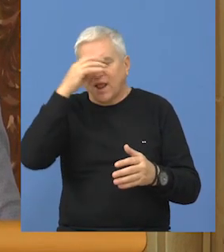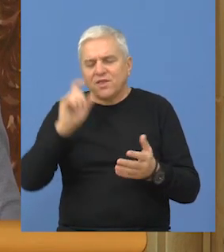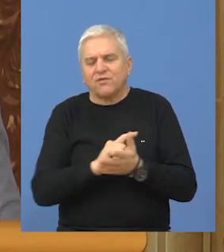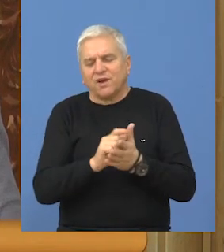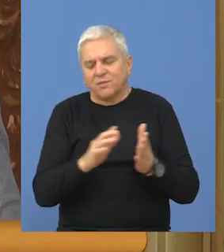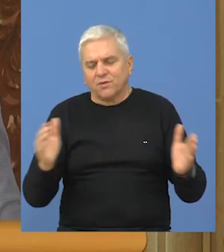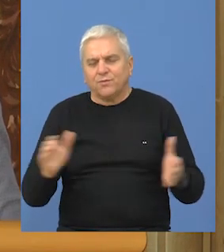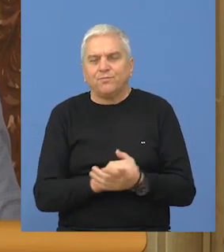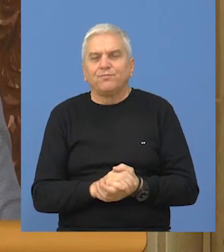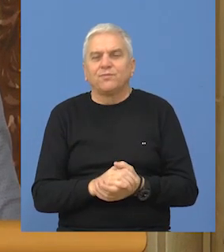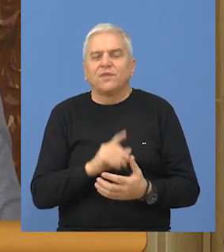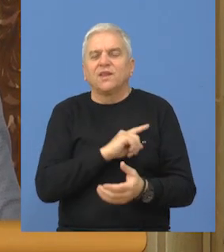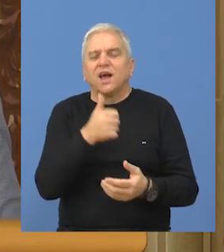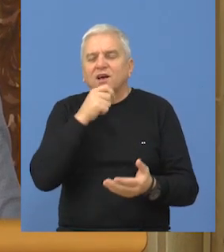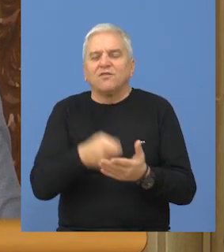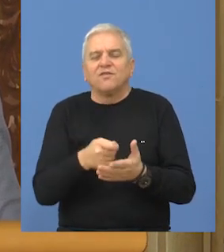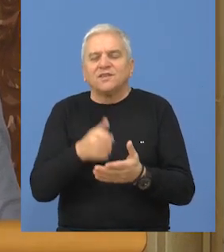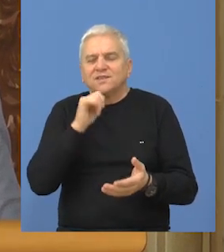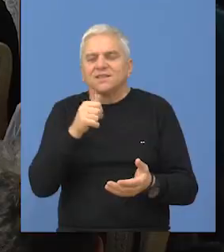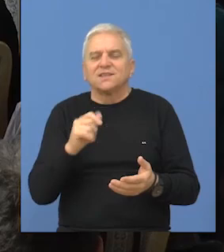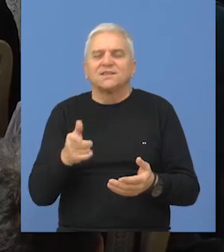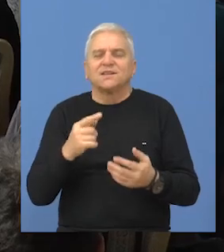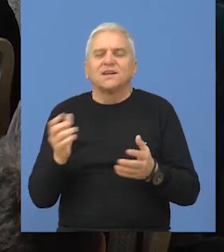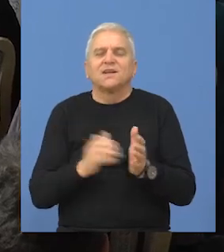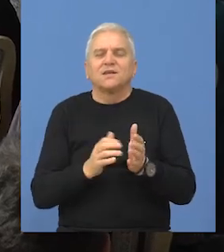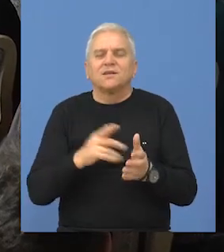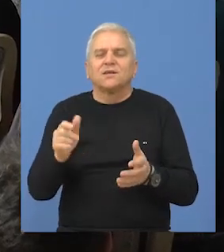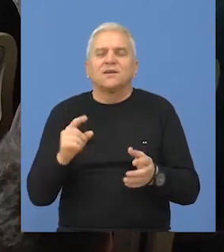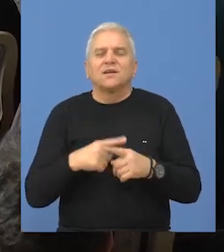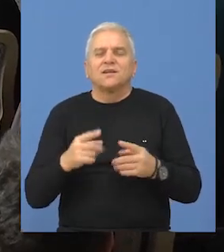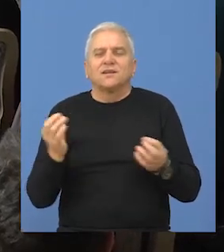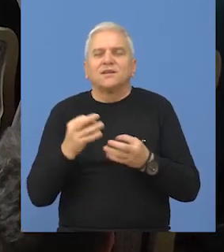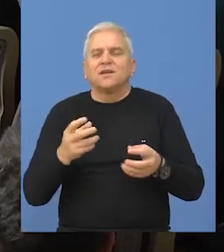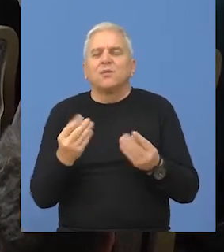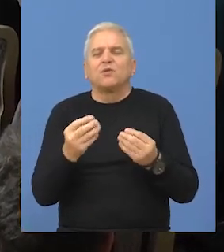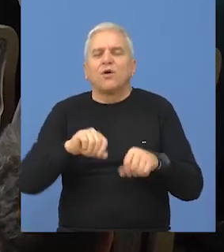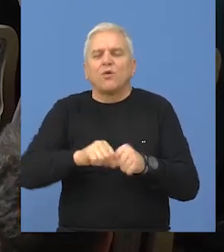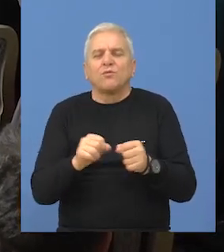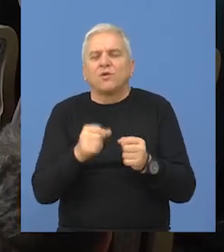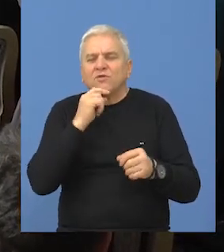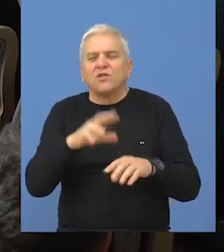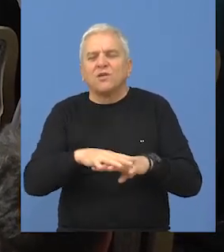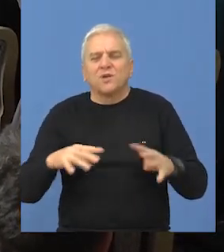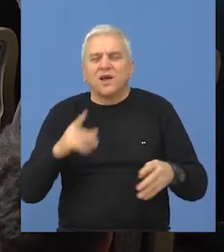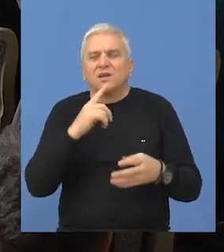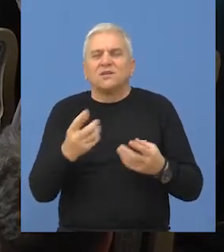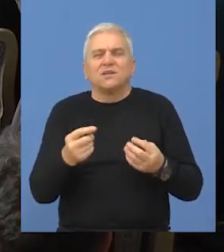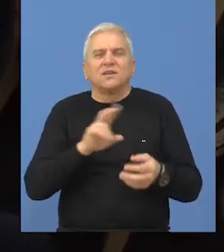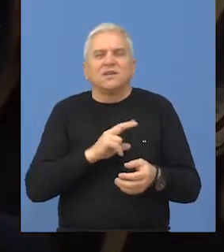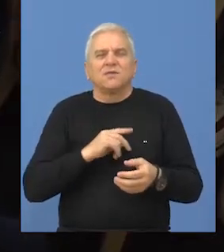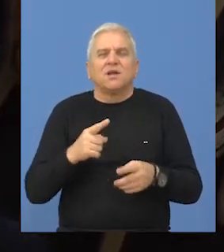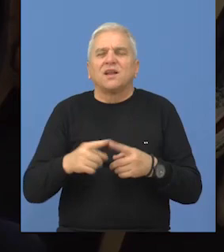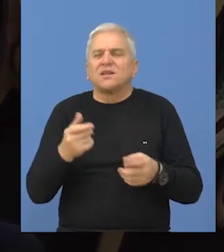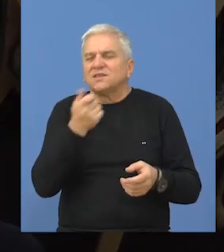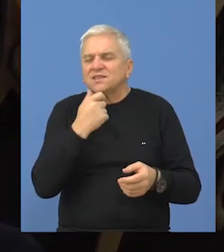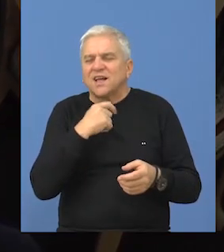letnjem periodu. Značaj investicije ogleda se i u tome da je ista neophodna pre svega zbog učestalih avarija na vodovodu, koje